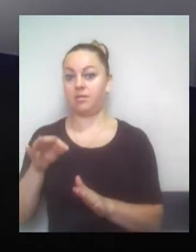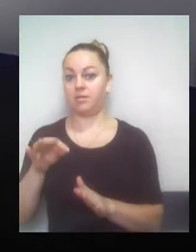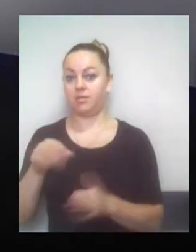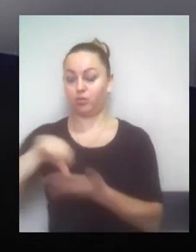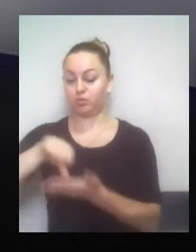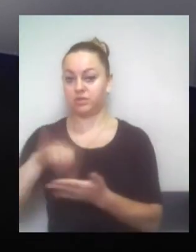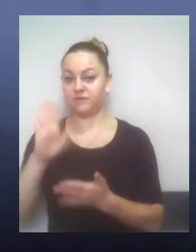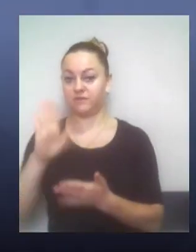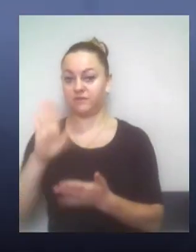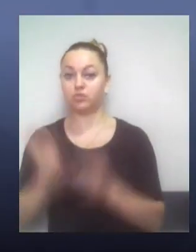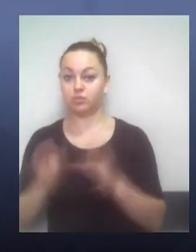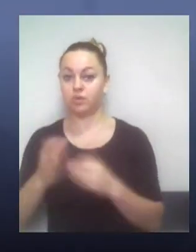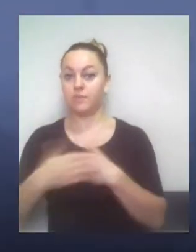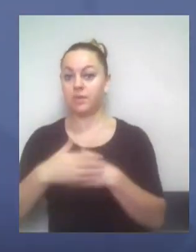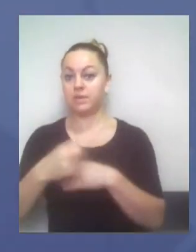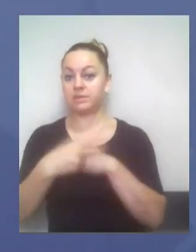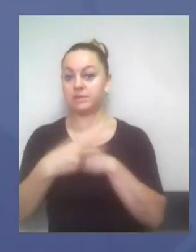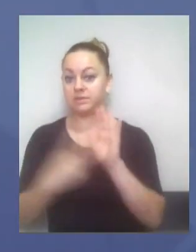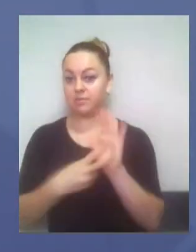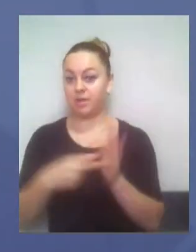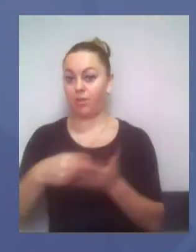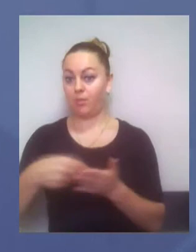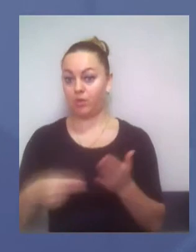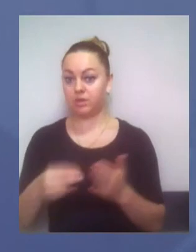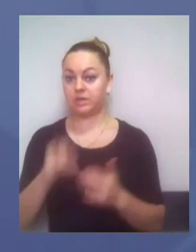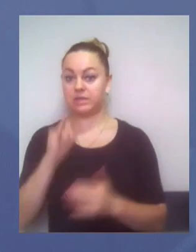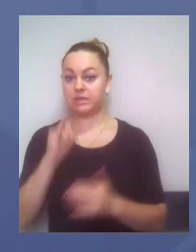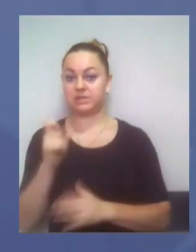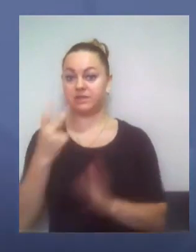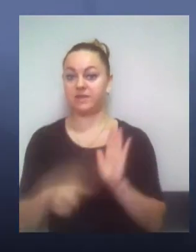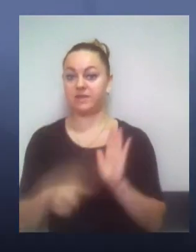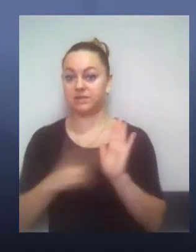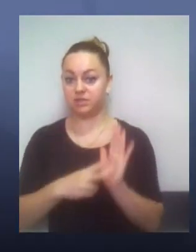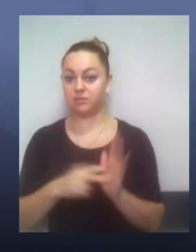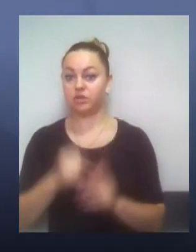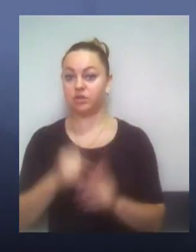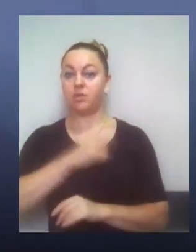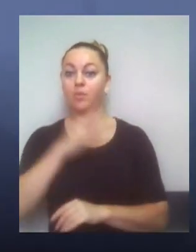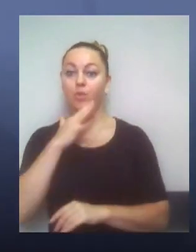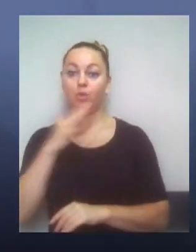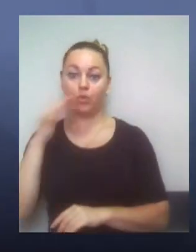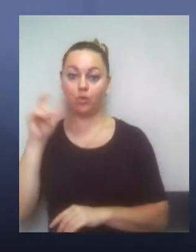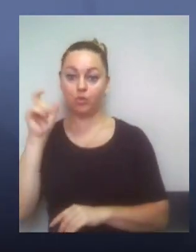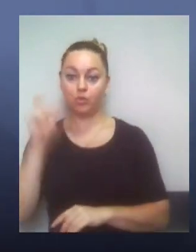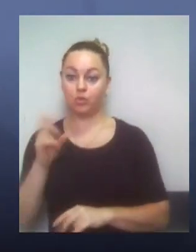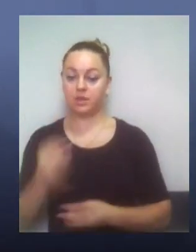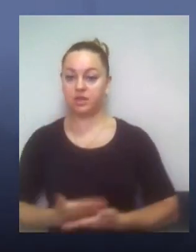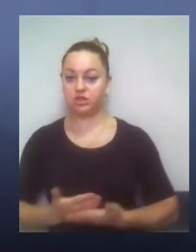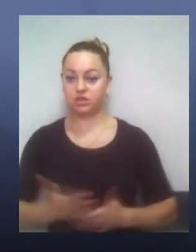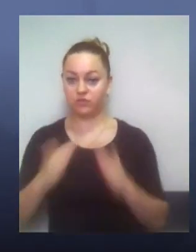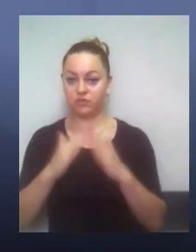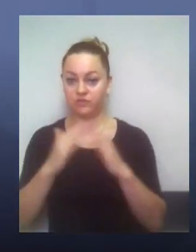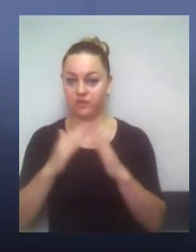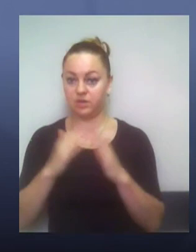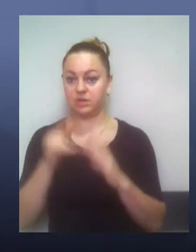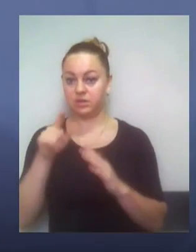собралось около 17 підписів із 27, к сожалению, многие люди действительно там не живуть в квартирах. То